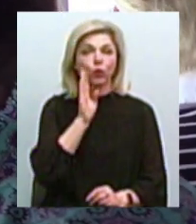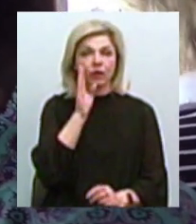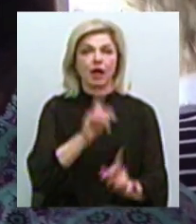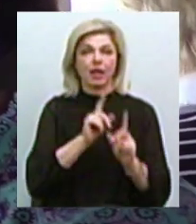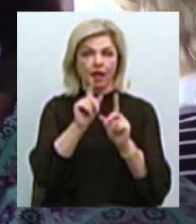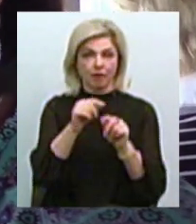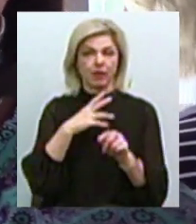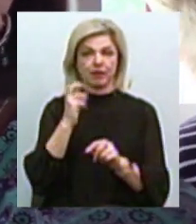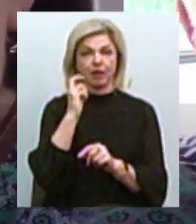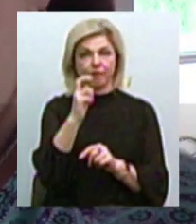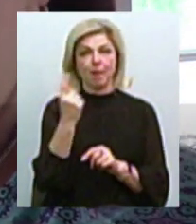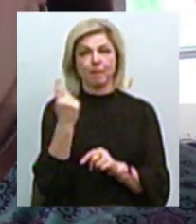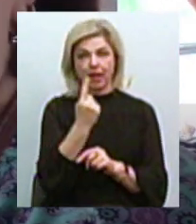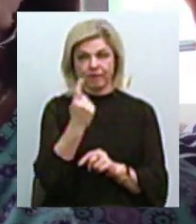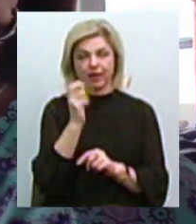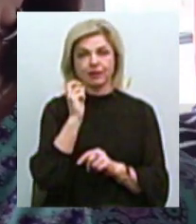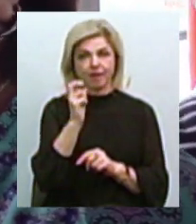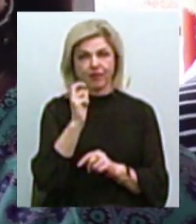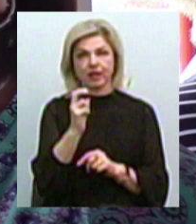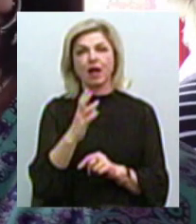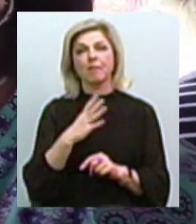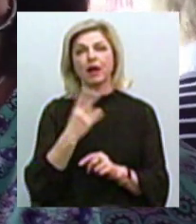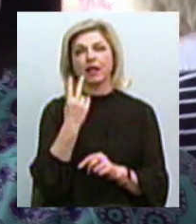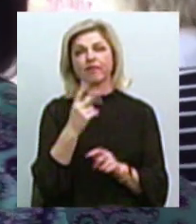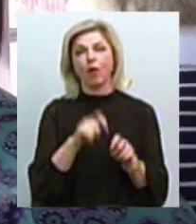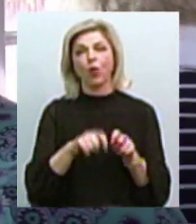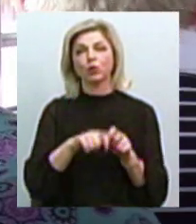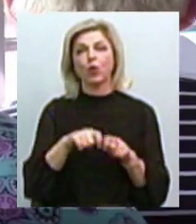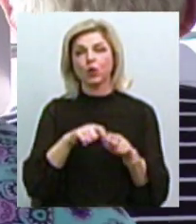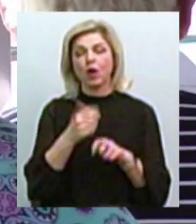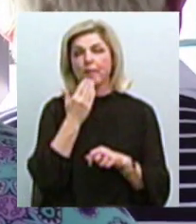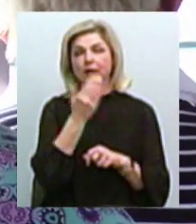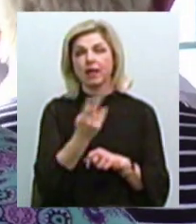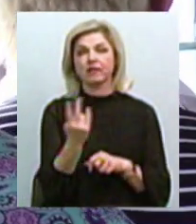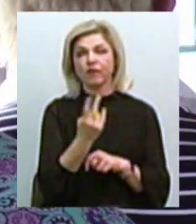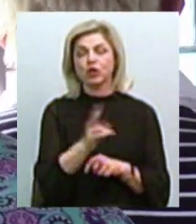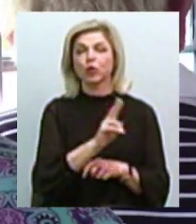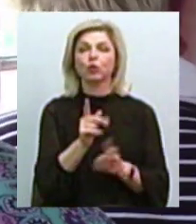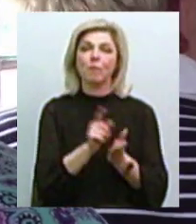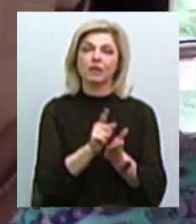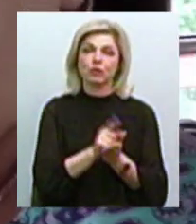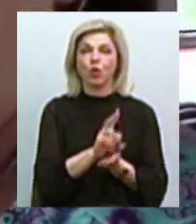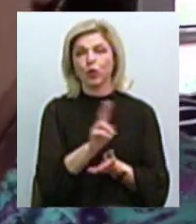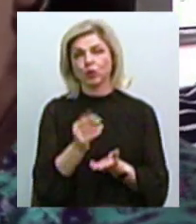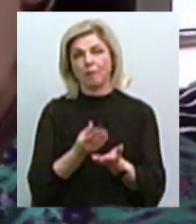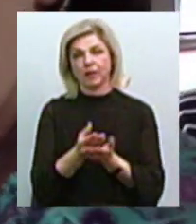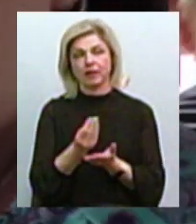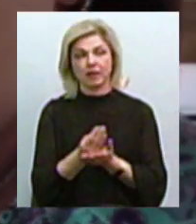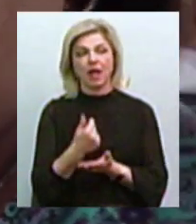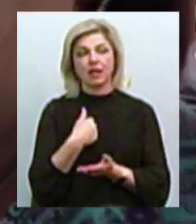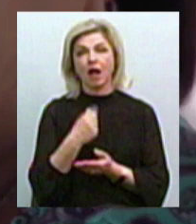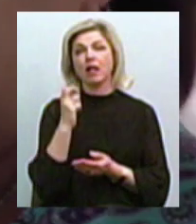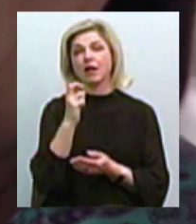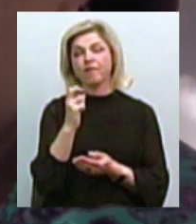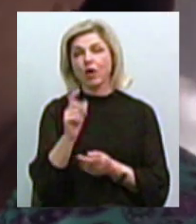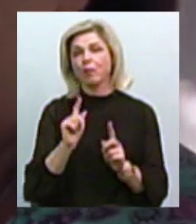Я їхала вранці першим маршрутом. Було два контролери. Запитували обидві. Хто пенсіонери, хто платники. Я, наприклад, їжджу